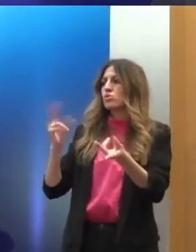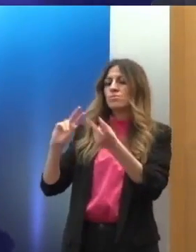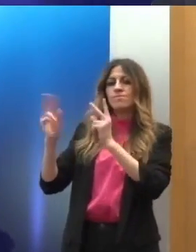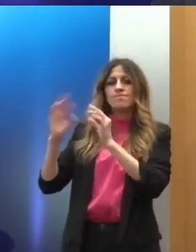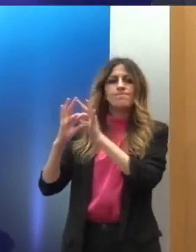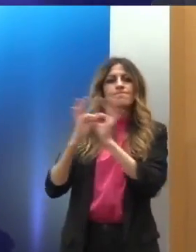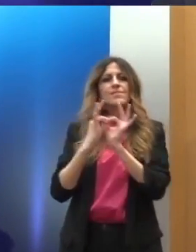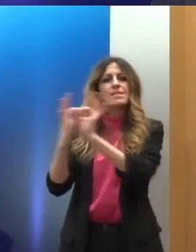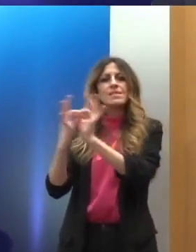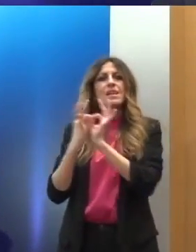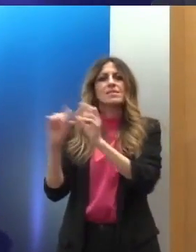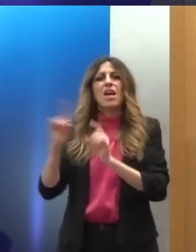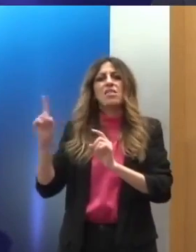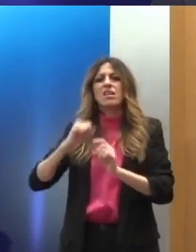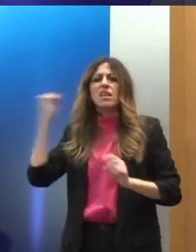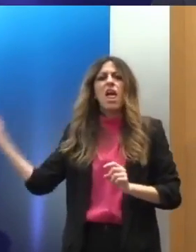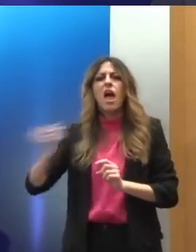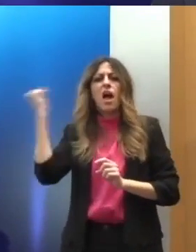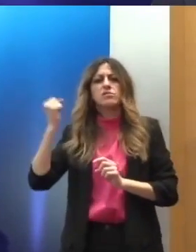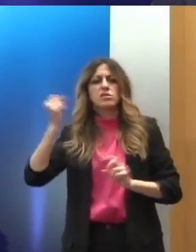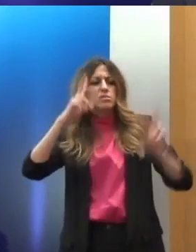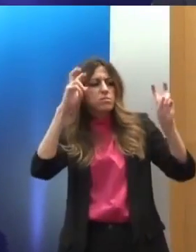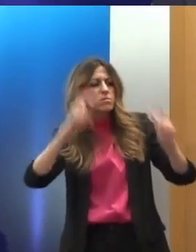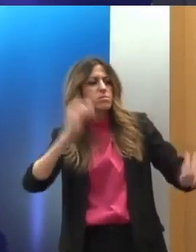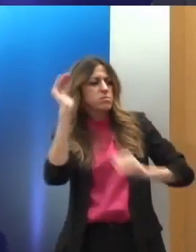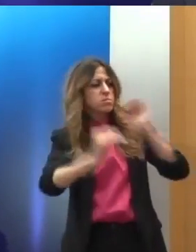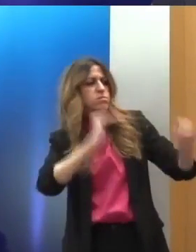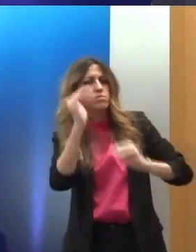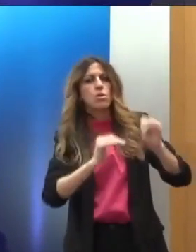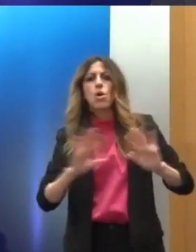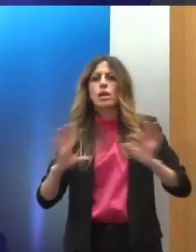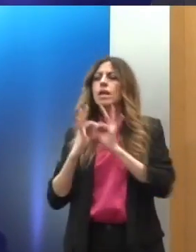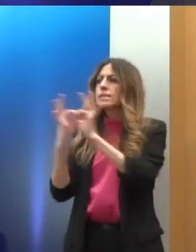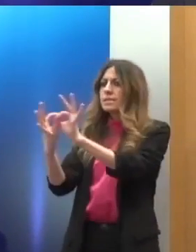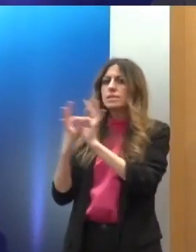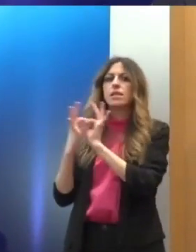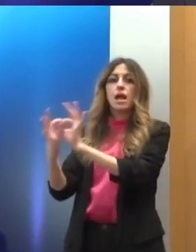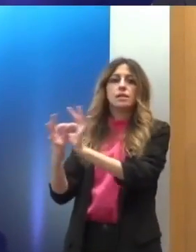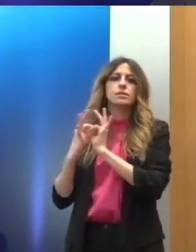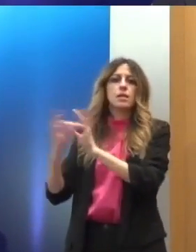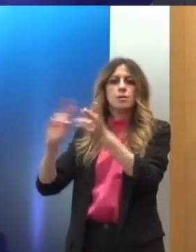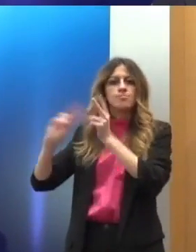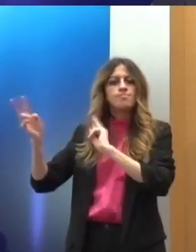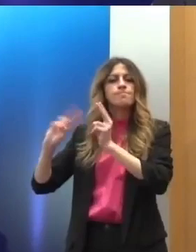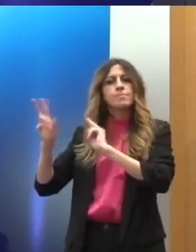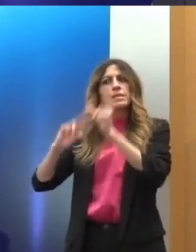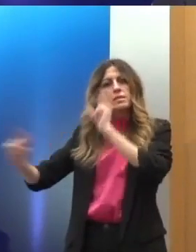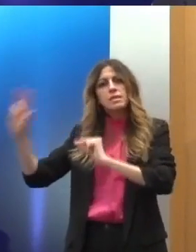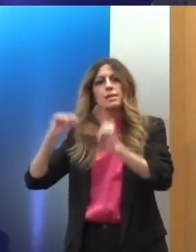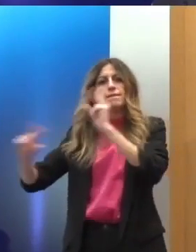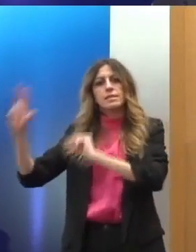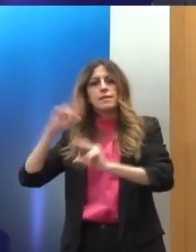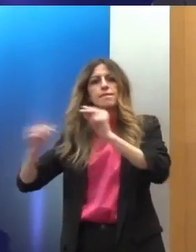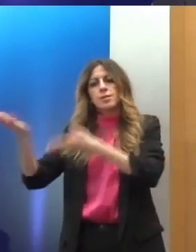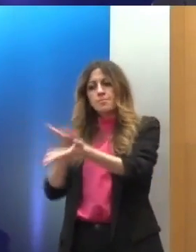ερωτωμένου, αλλά μία σχέση συνεργασίας, όπου το ζητούμενο είναι η αποτελεσματικότερη υποστασία των ανθρωπίνων